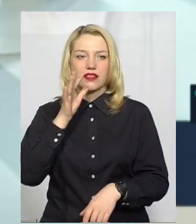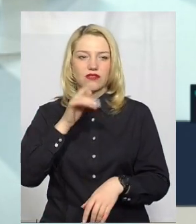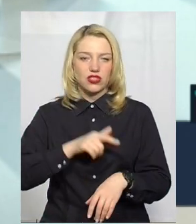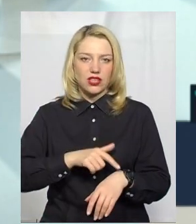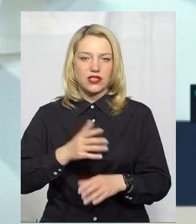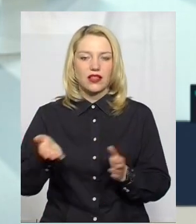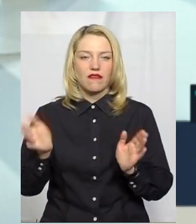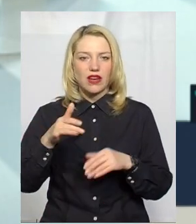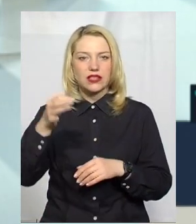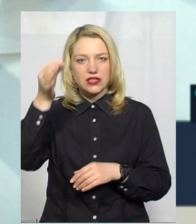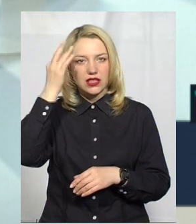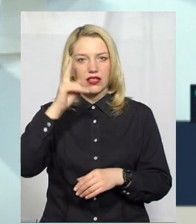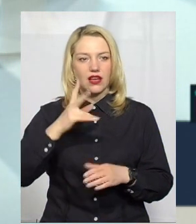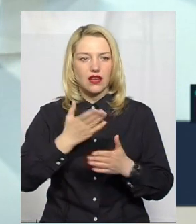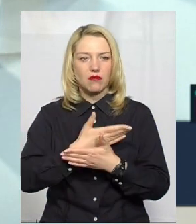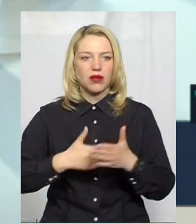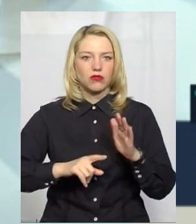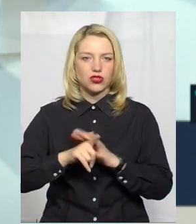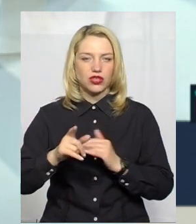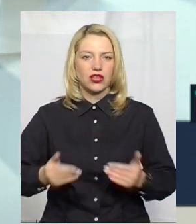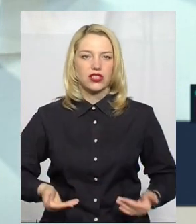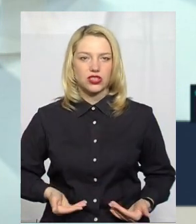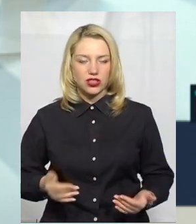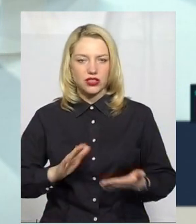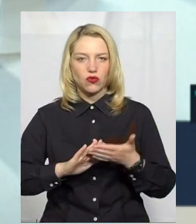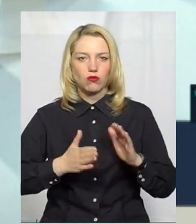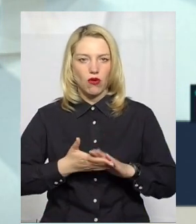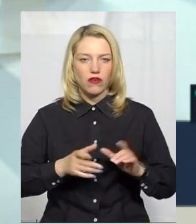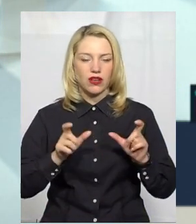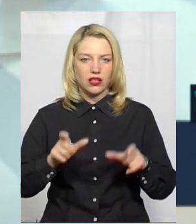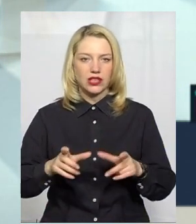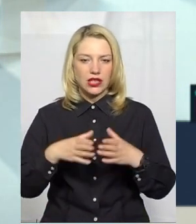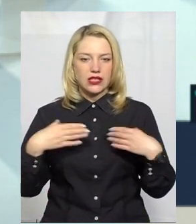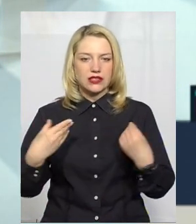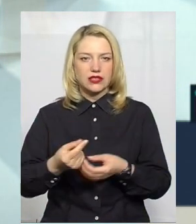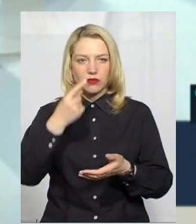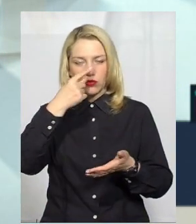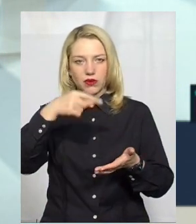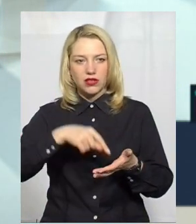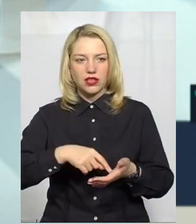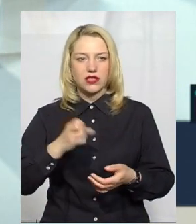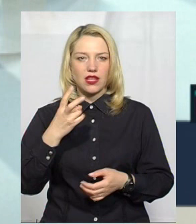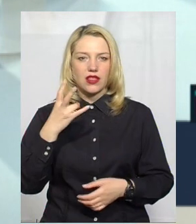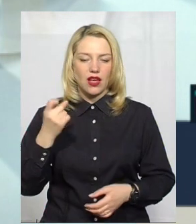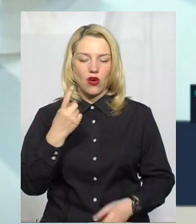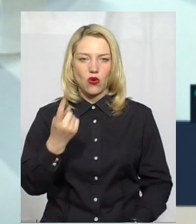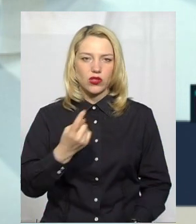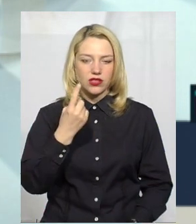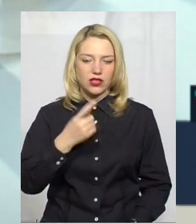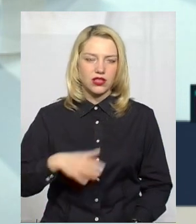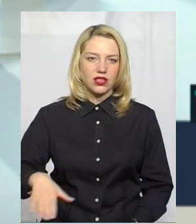згадаємо, як ми починали жити в умовах карантину. Сім'ї опинилися на одній території